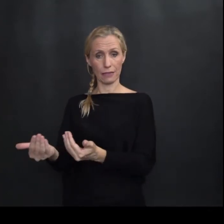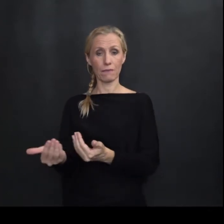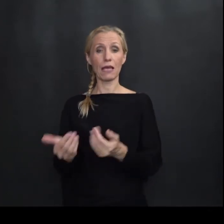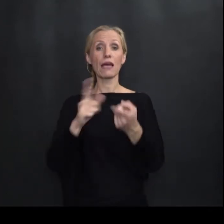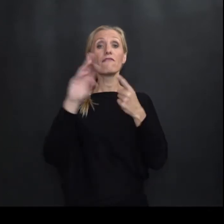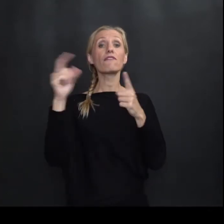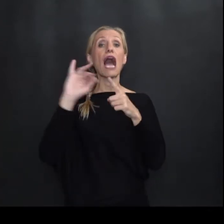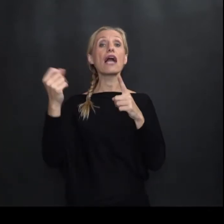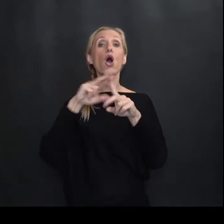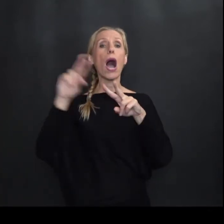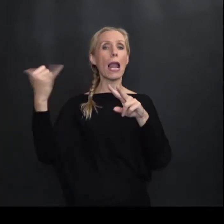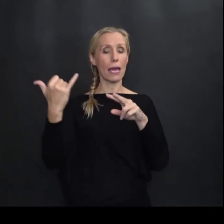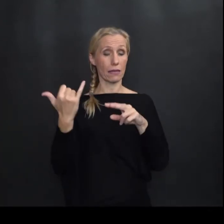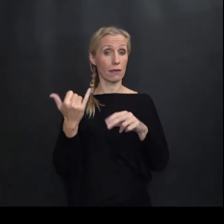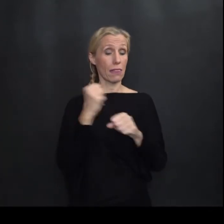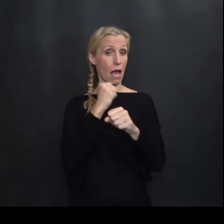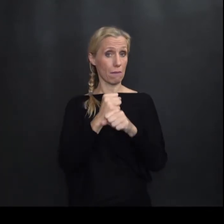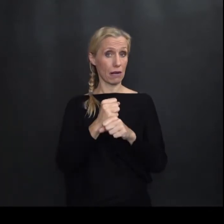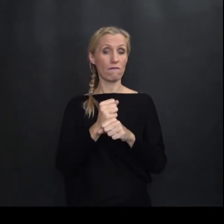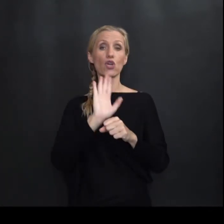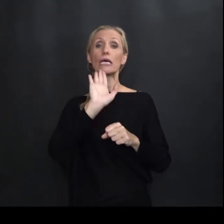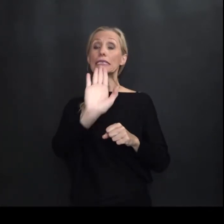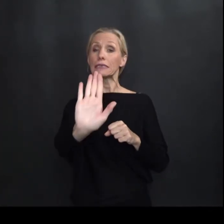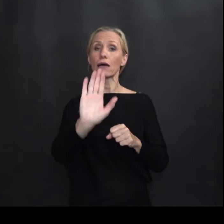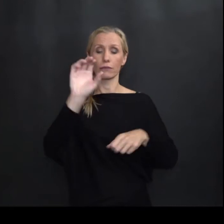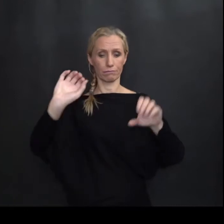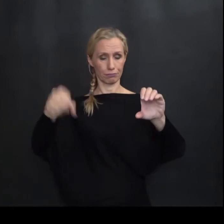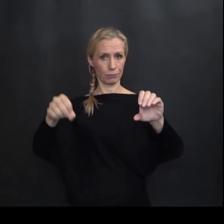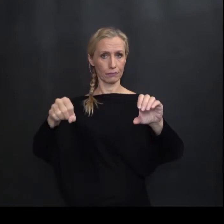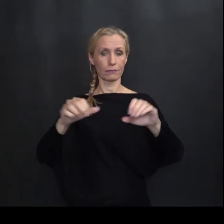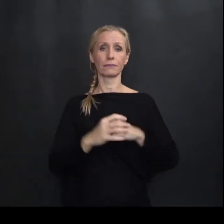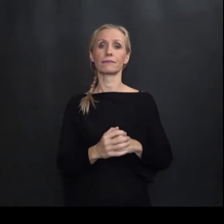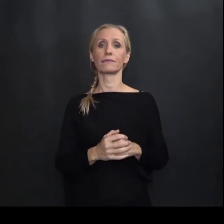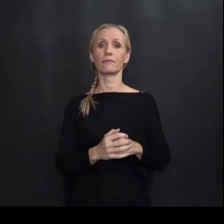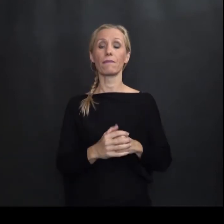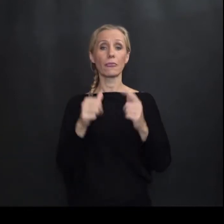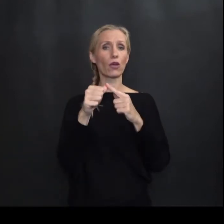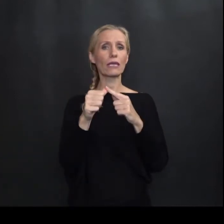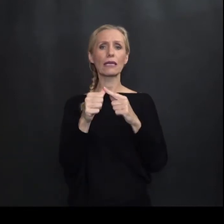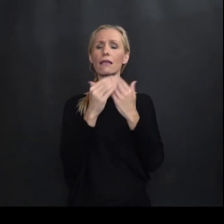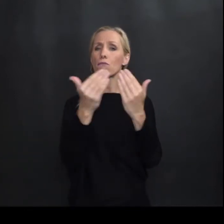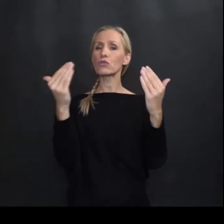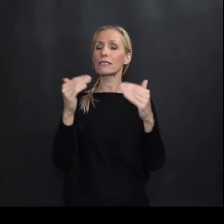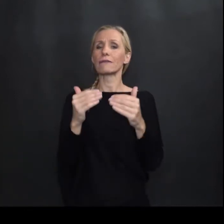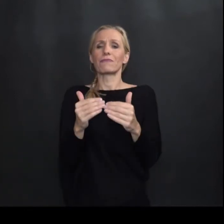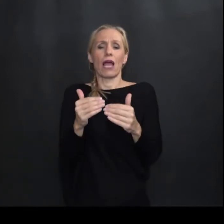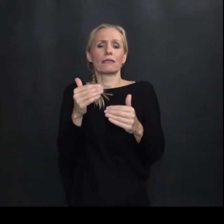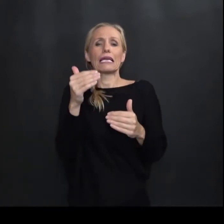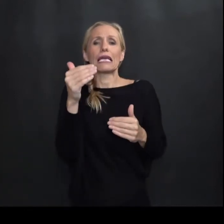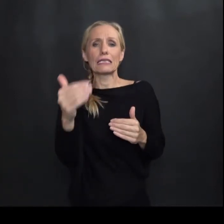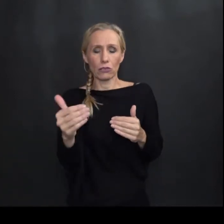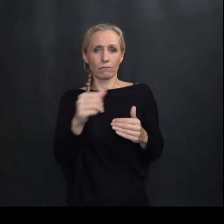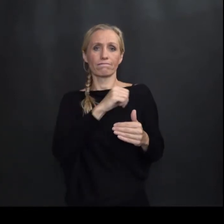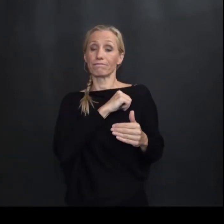Franjo Hale Ga je napravio To je opet Jedan muzejski iskorak Tako da